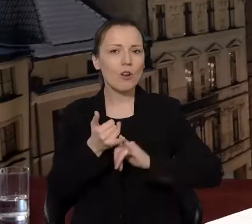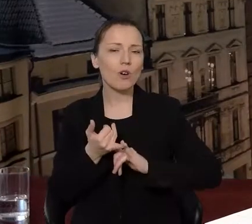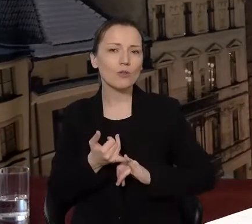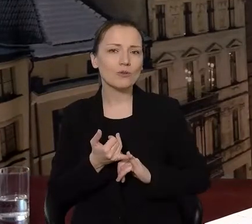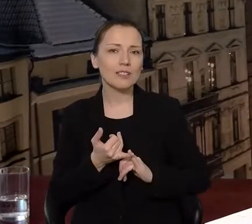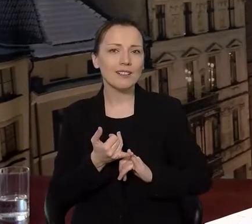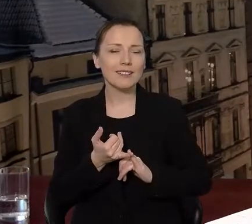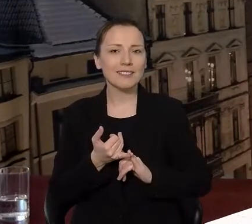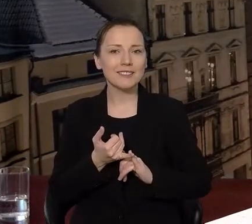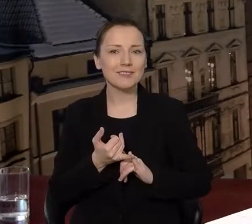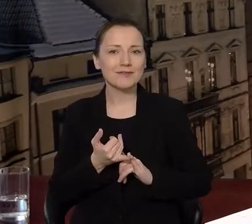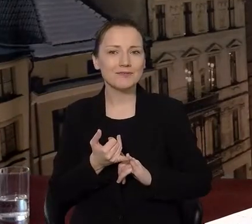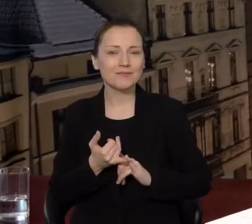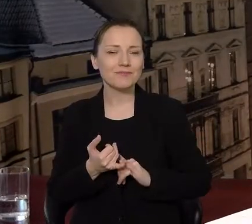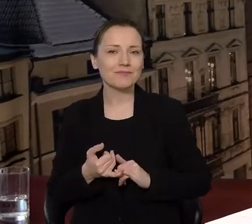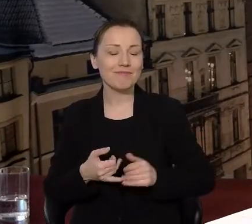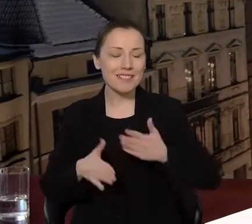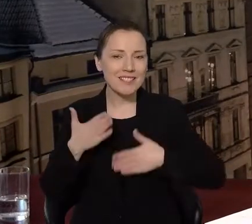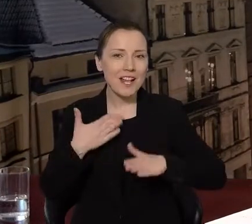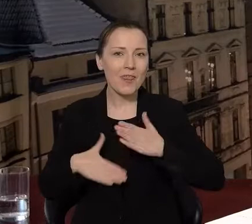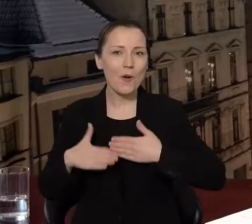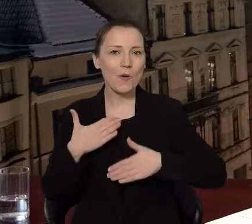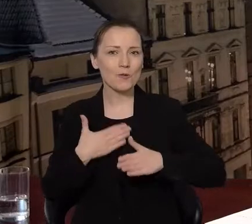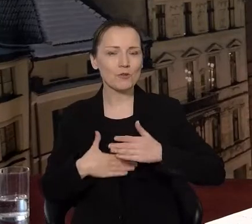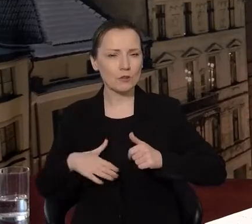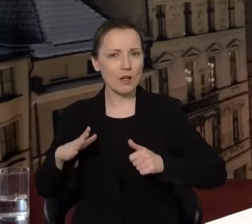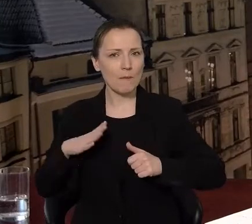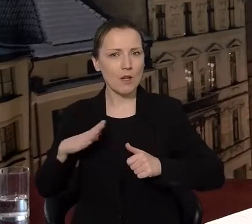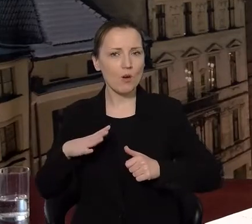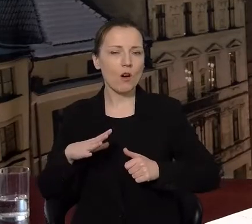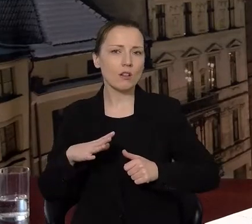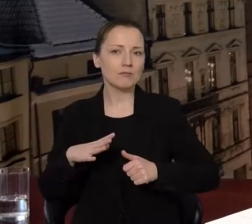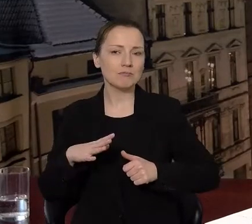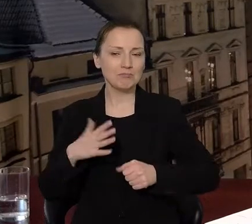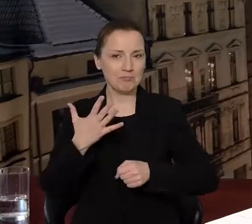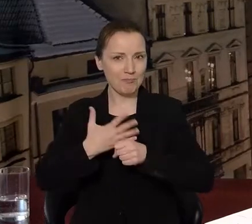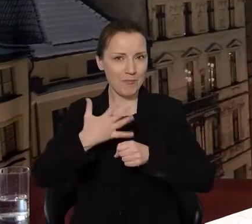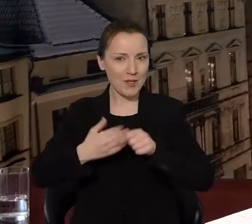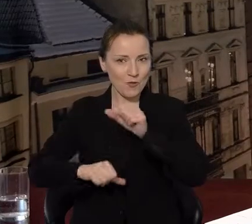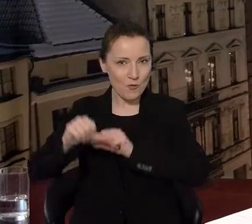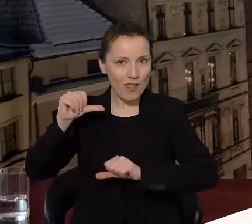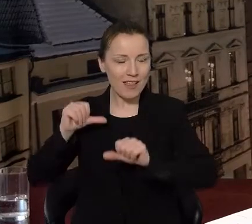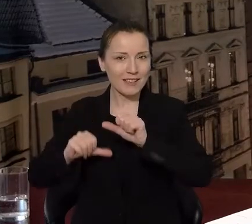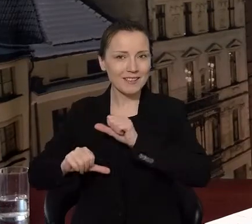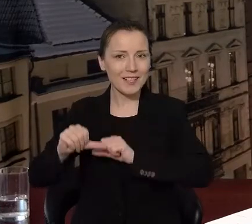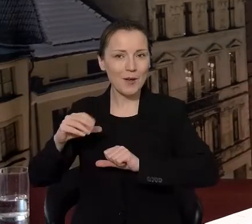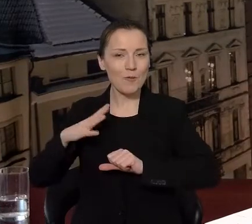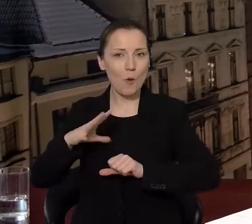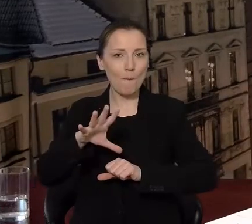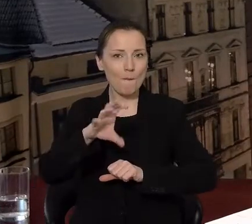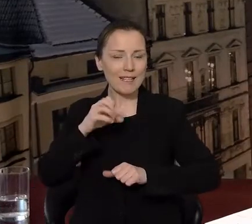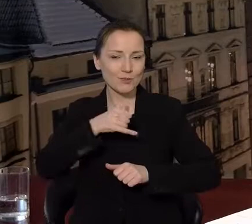radością. Obchodziliśmy pięćdziesiąt niespełna lat temu pięćsetną rocznicę jego